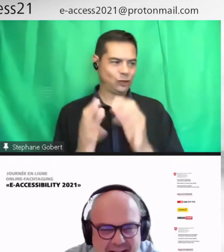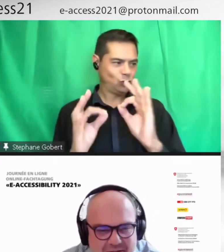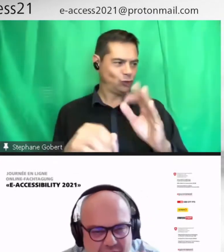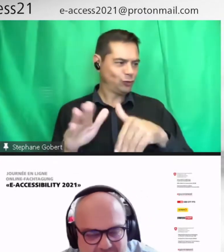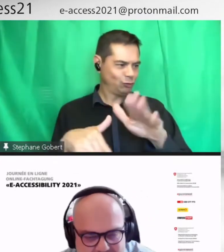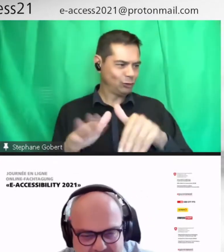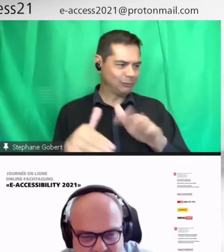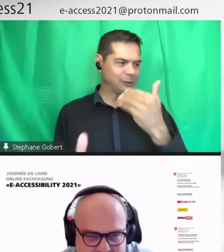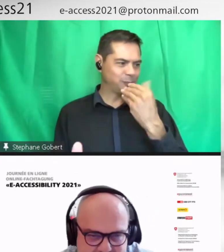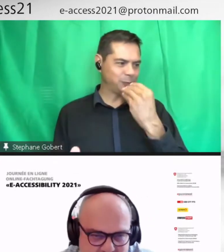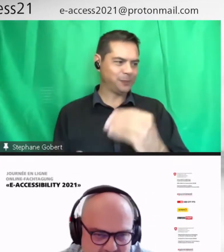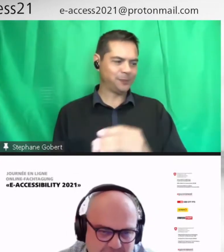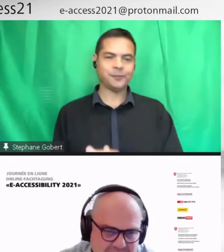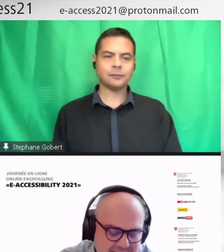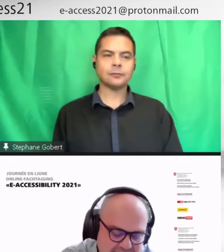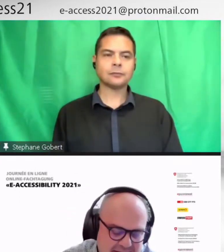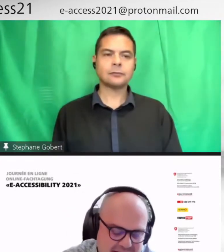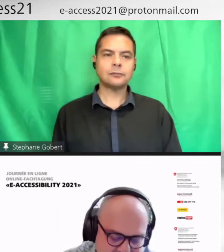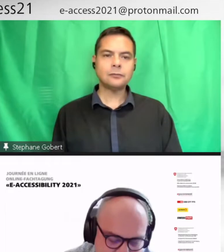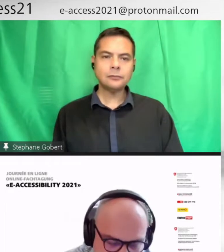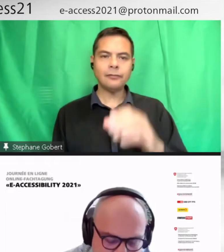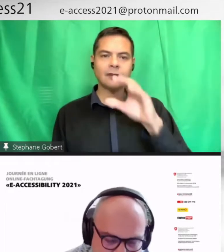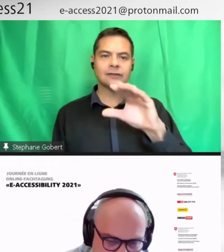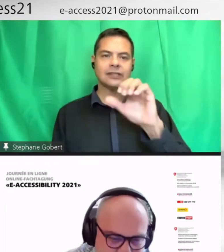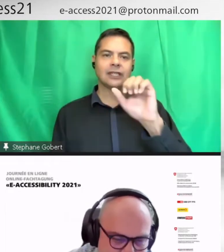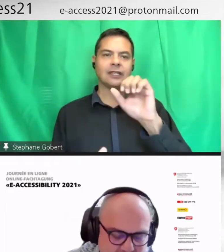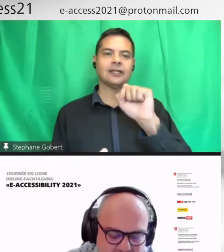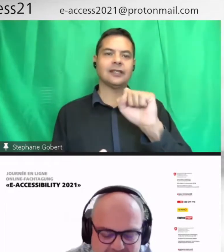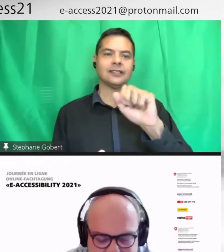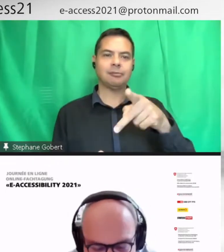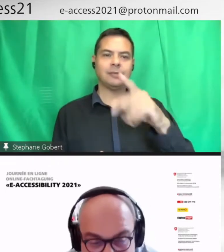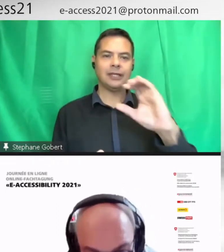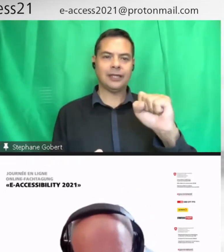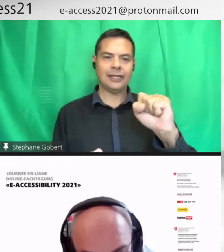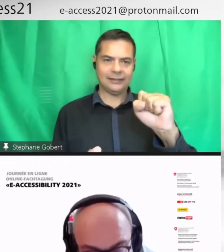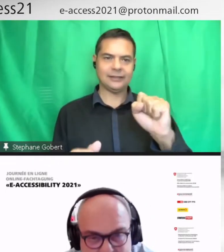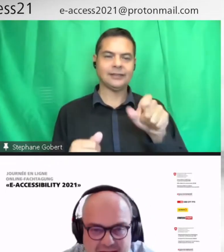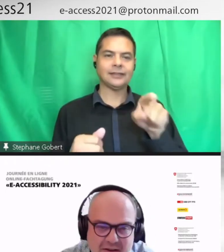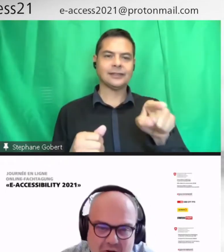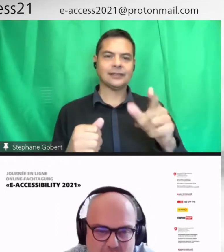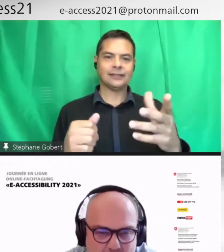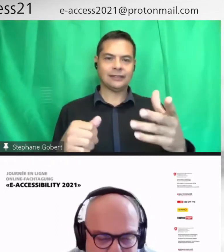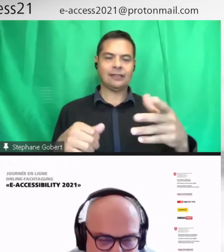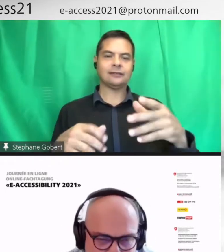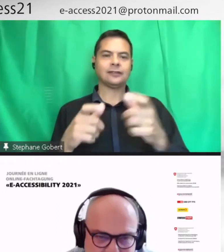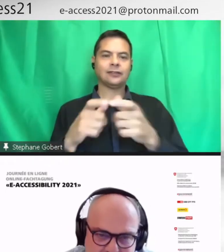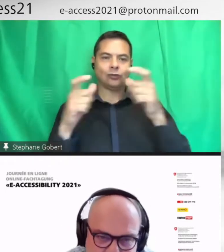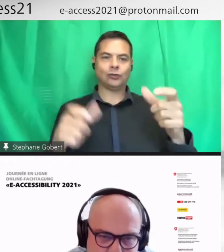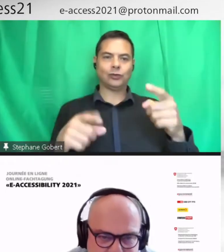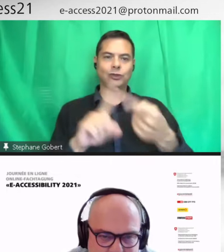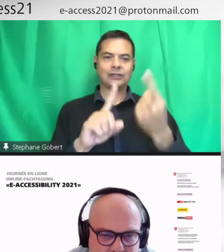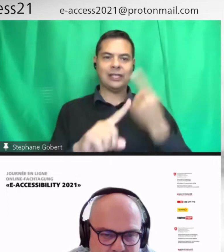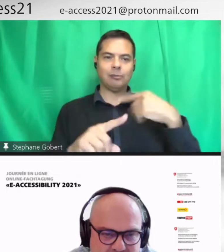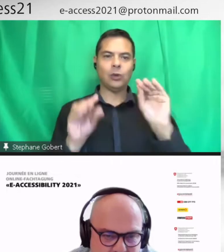contrôle. Donc, fait, le CSPS,'est une agence spécialisée de la CDIP, la Conférence des directeurs de l'instruction publique au niveau de